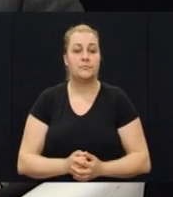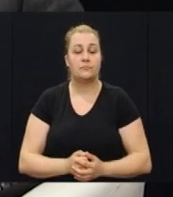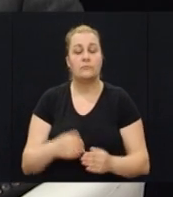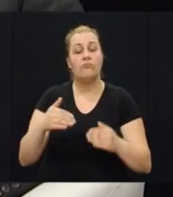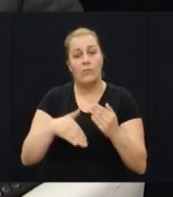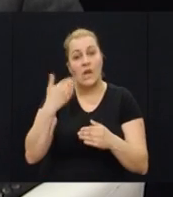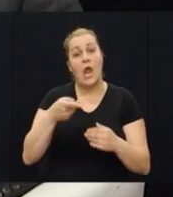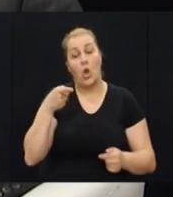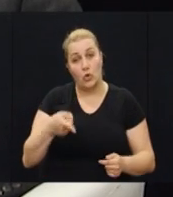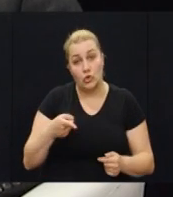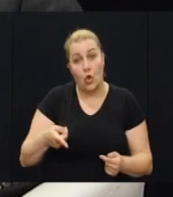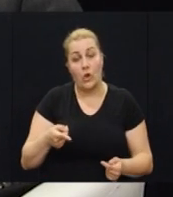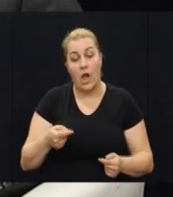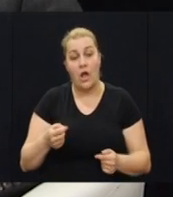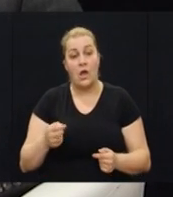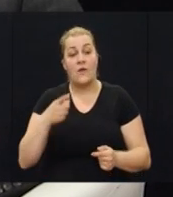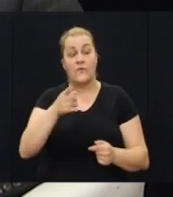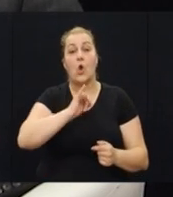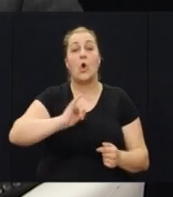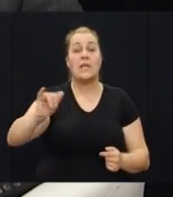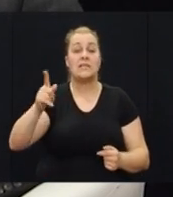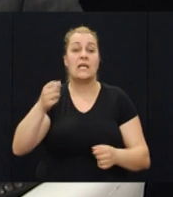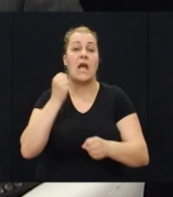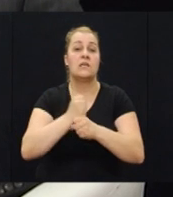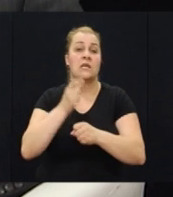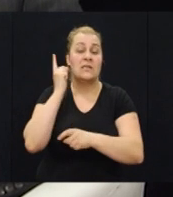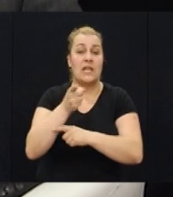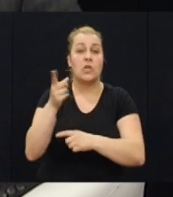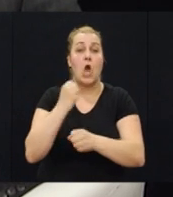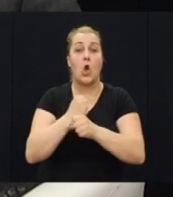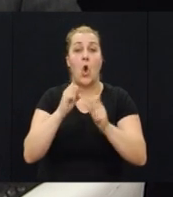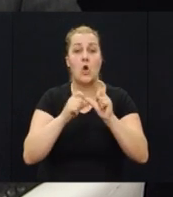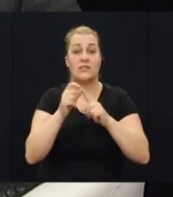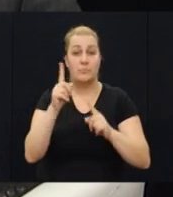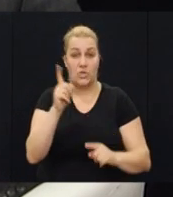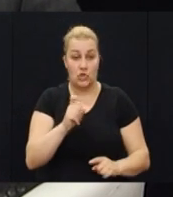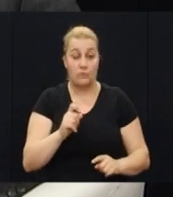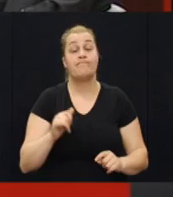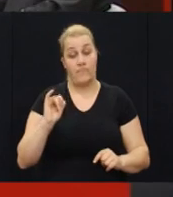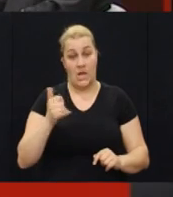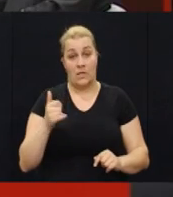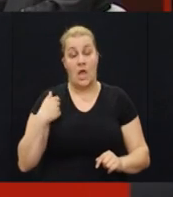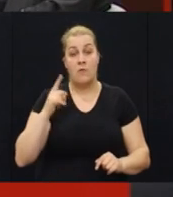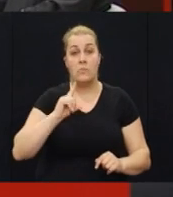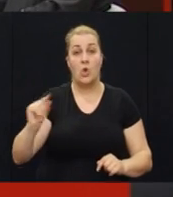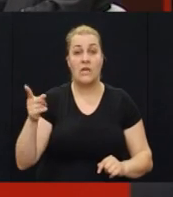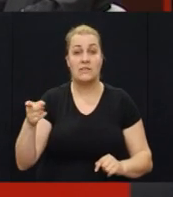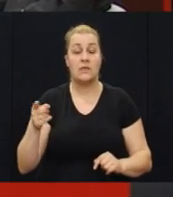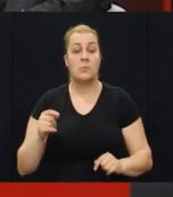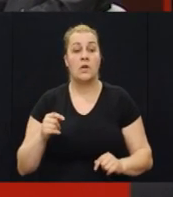nakon toga satniče odlazite na zadaću u Gospić. Tako je. Odlažim